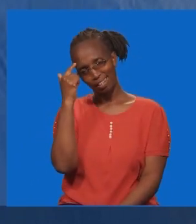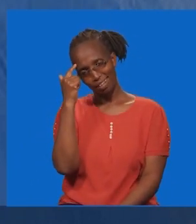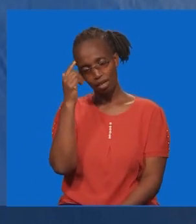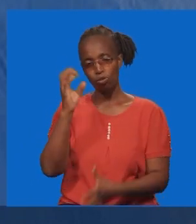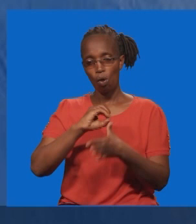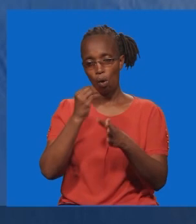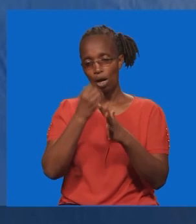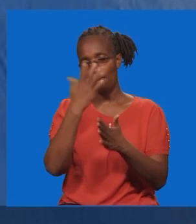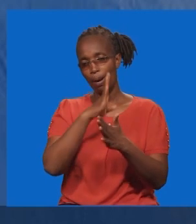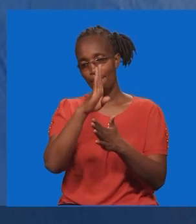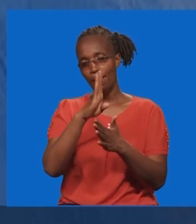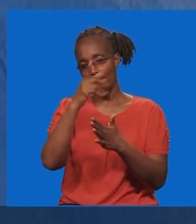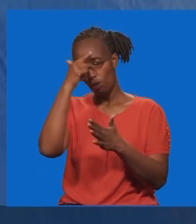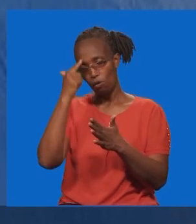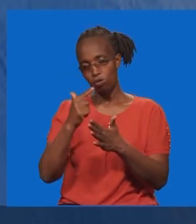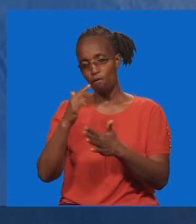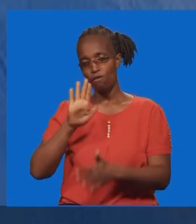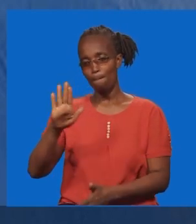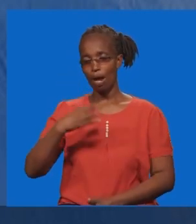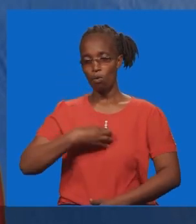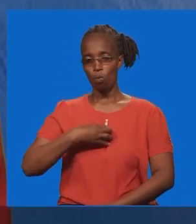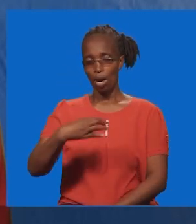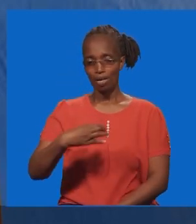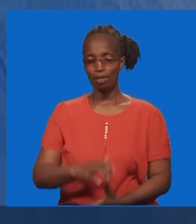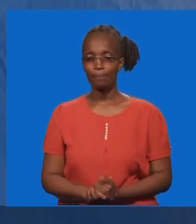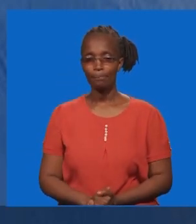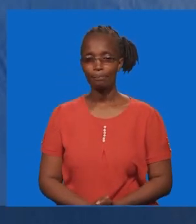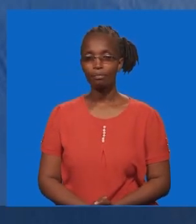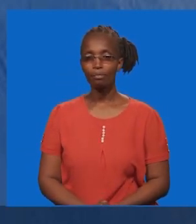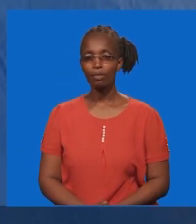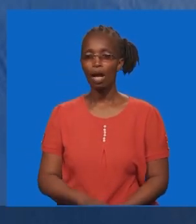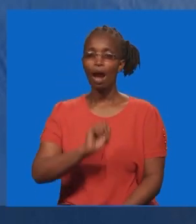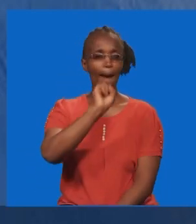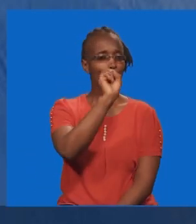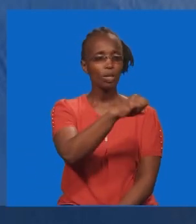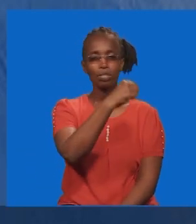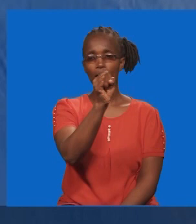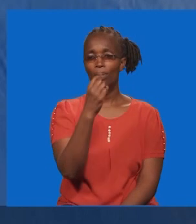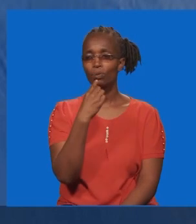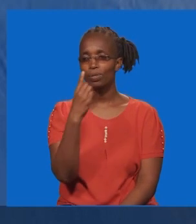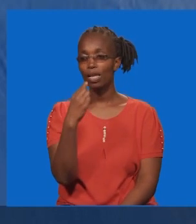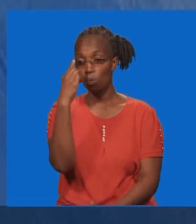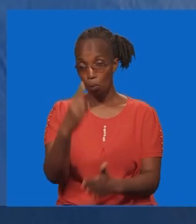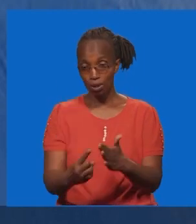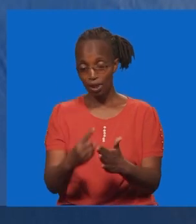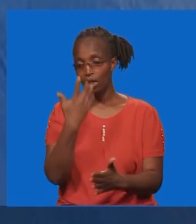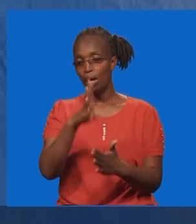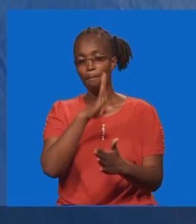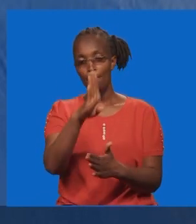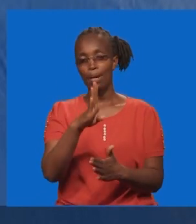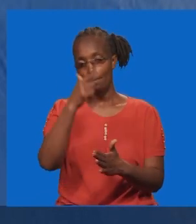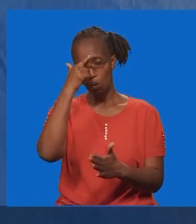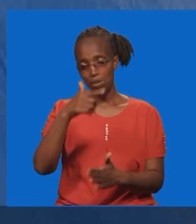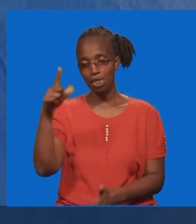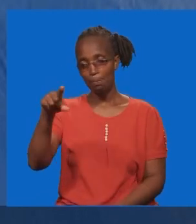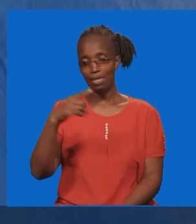kwa kwa jinzi ni navio kuwa na utajiri. Awezi sema ni kwamba ni jinzi ni livio na ata na hekima. Awezi sema ni jinzi ni